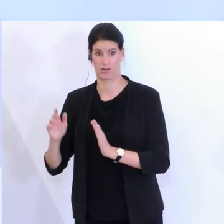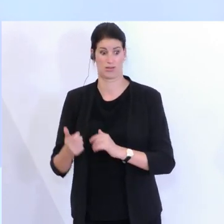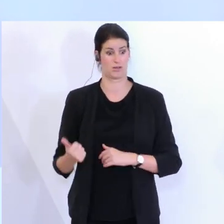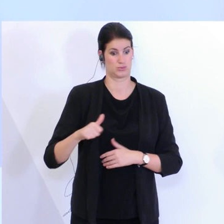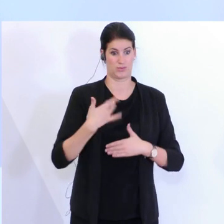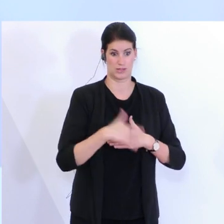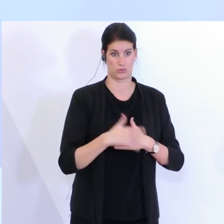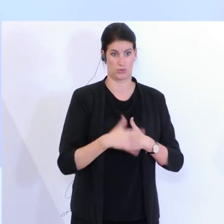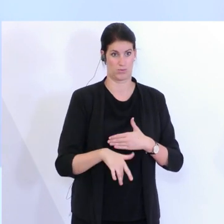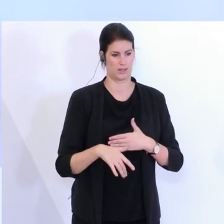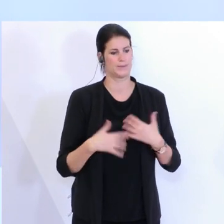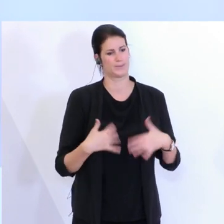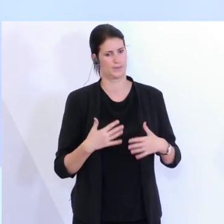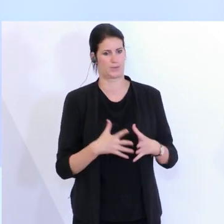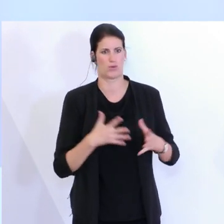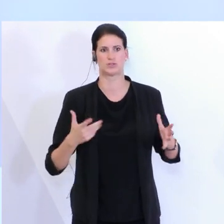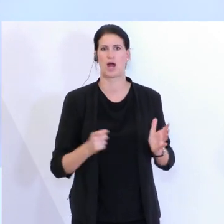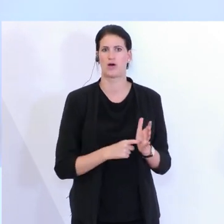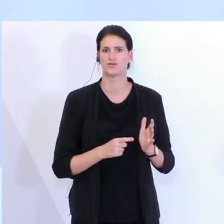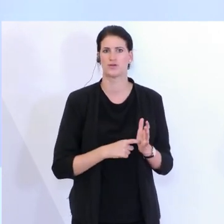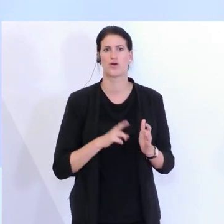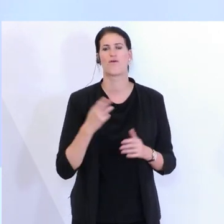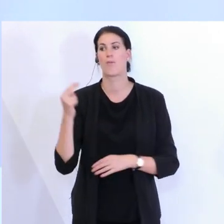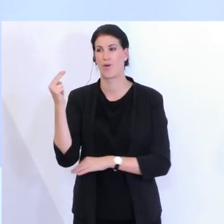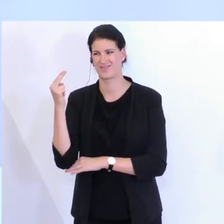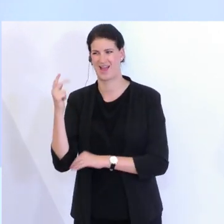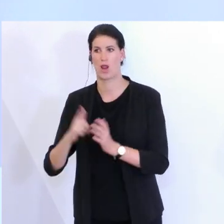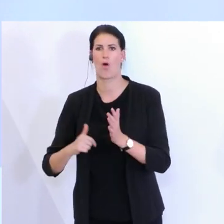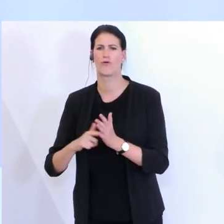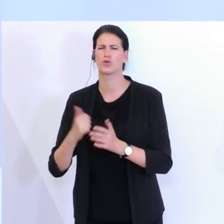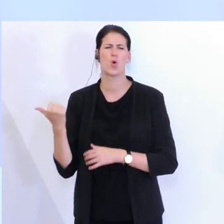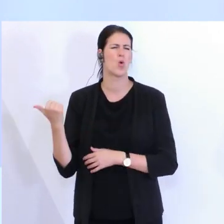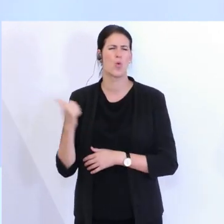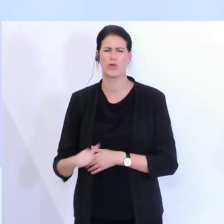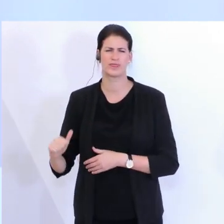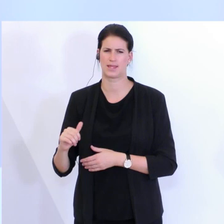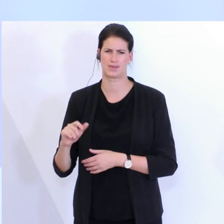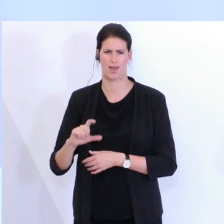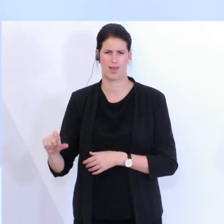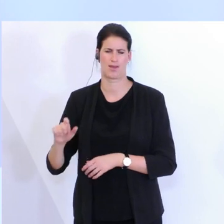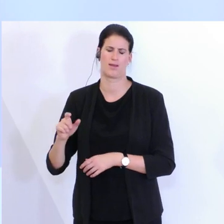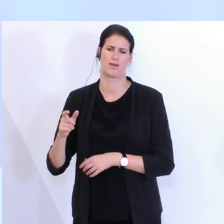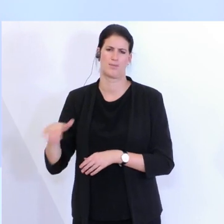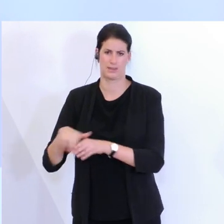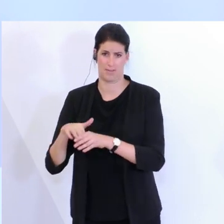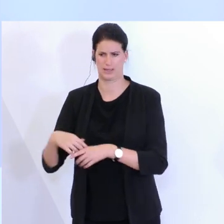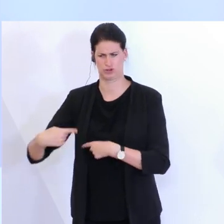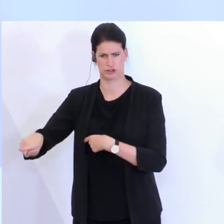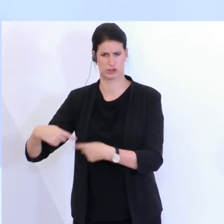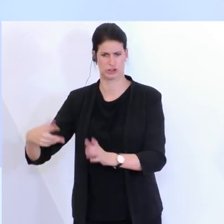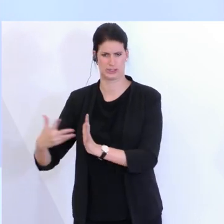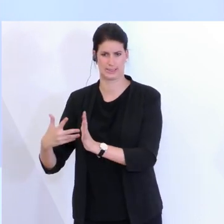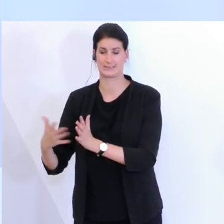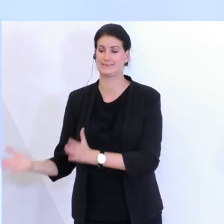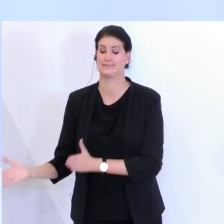weil spezielle Hotels durchaus oft hunderte Mitarbeiter zum Testen geschickt haben. In der Gastronomie ist das oft viel